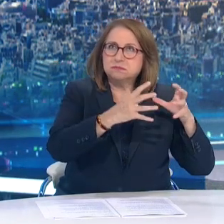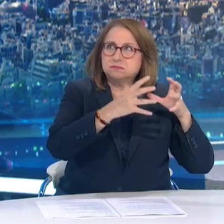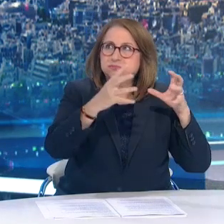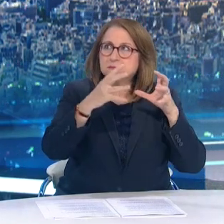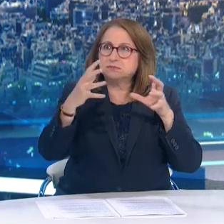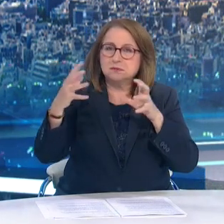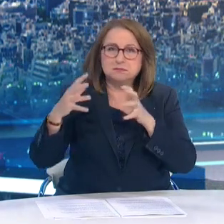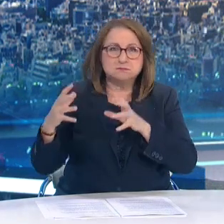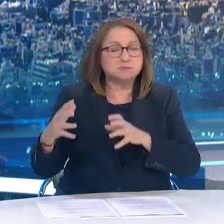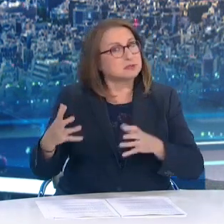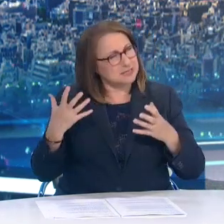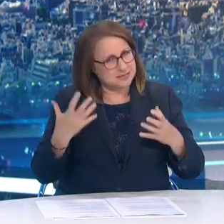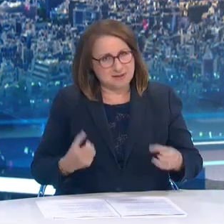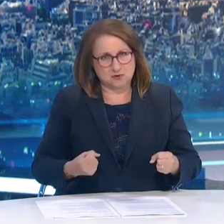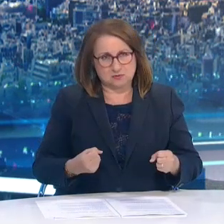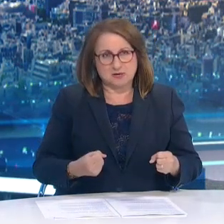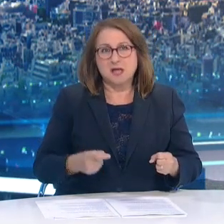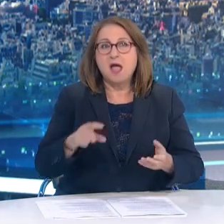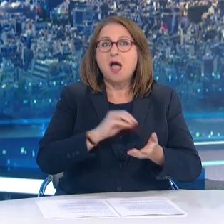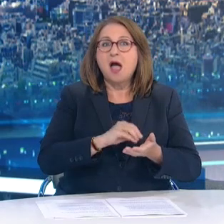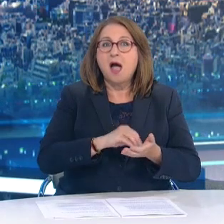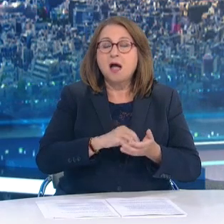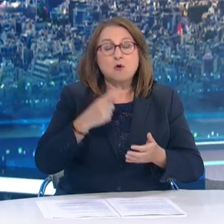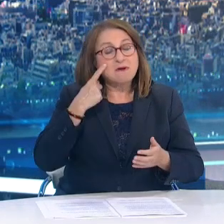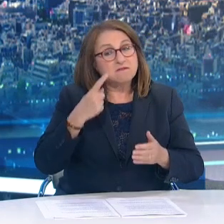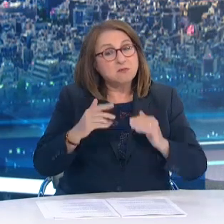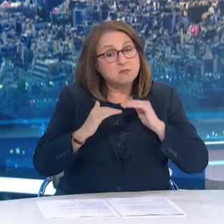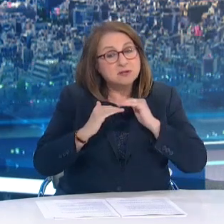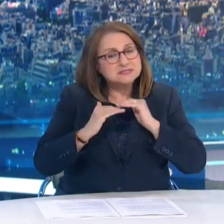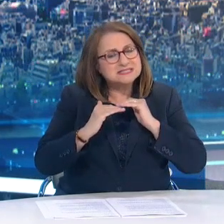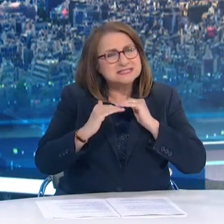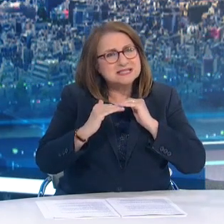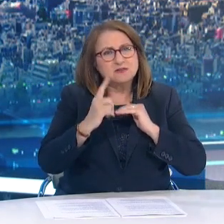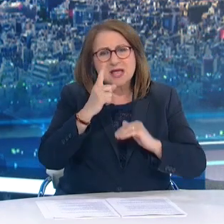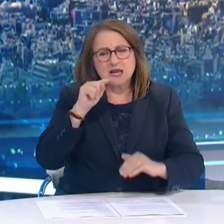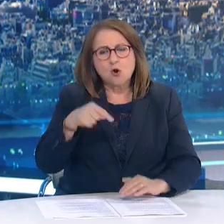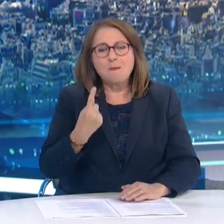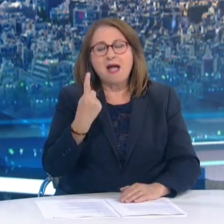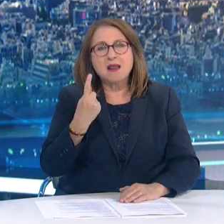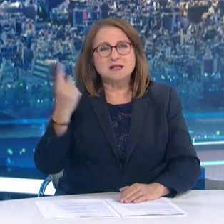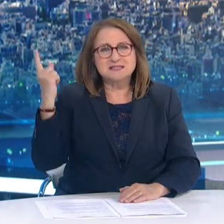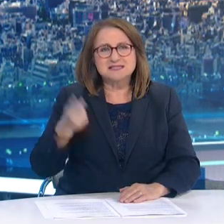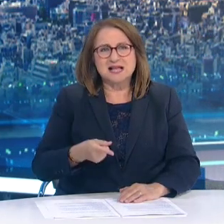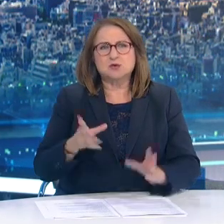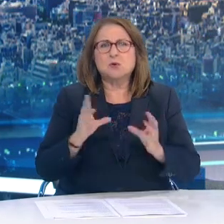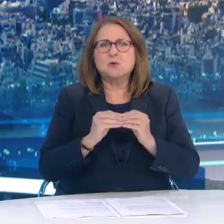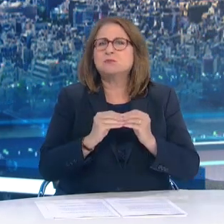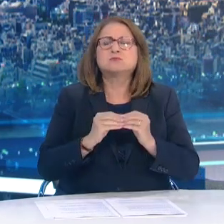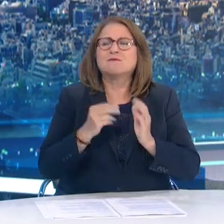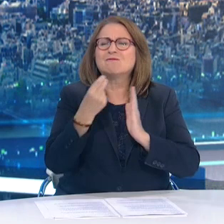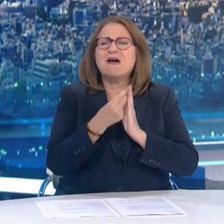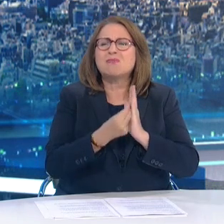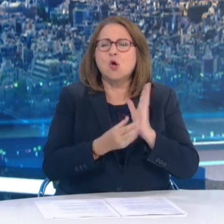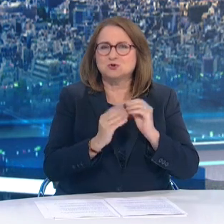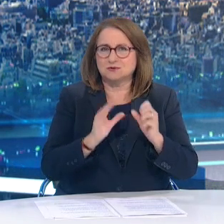περιοχές. Σταθεροποίηση βλέπουμε και στον δίκτυ θετικότητα στις χώρες μας στο 1,1%. Ο αριθμός των νέων κοσμάτων